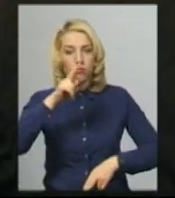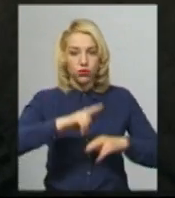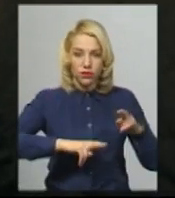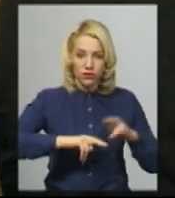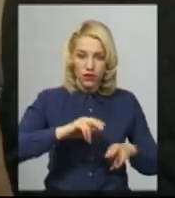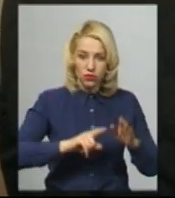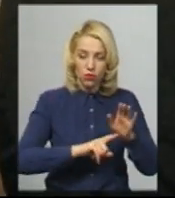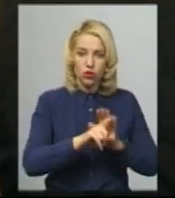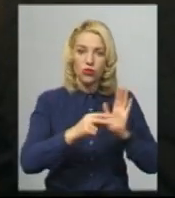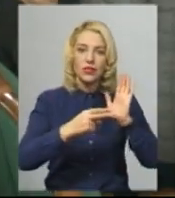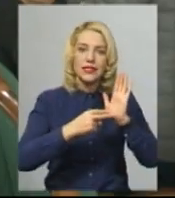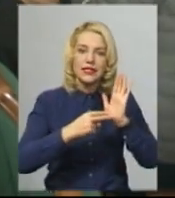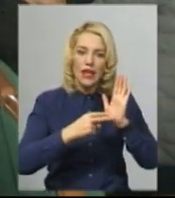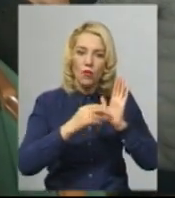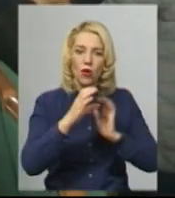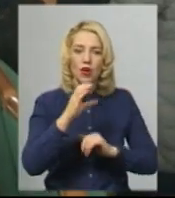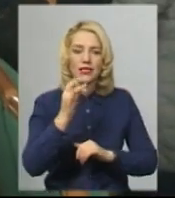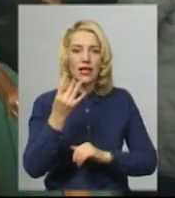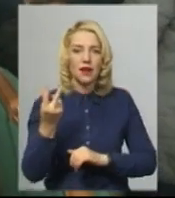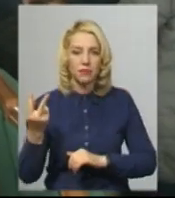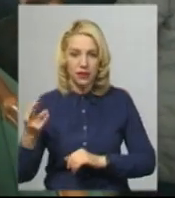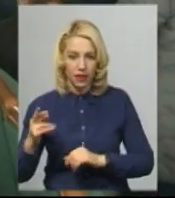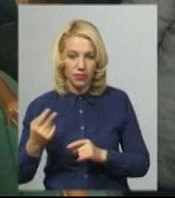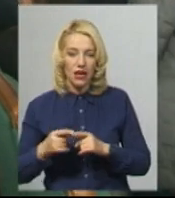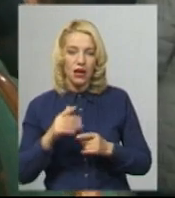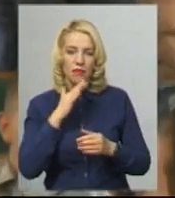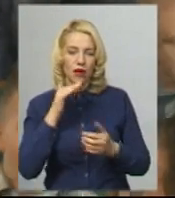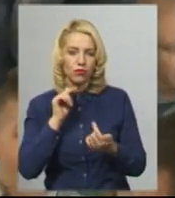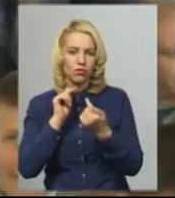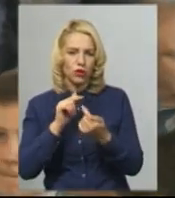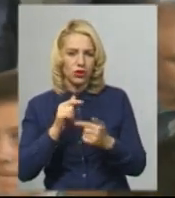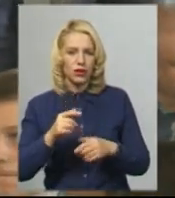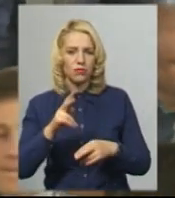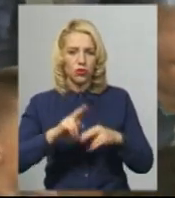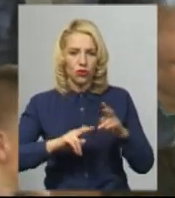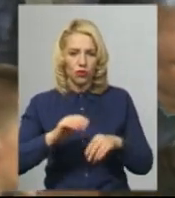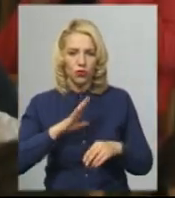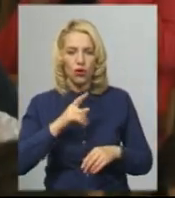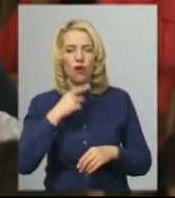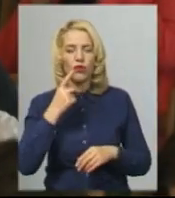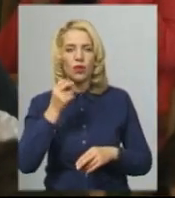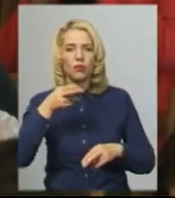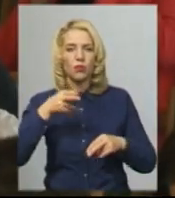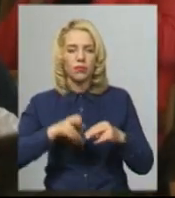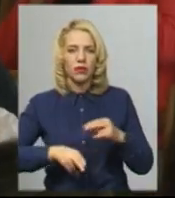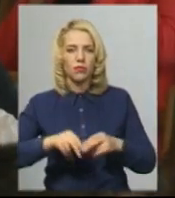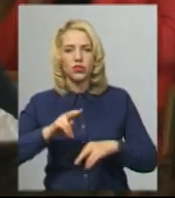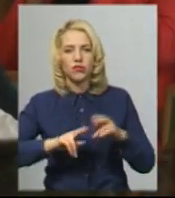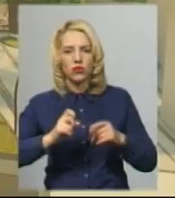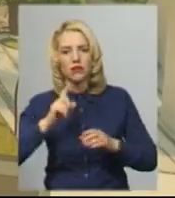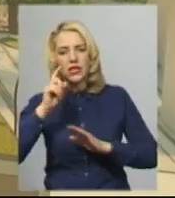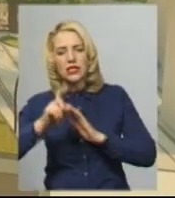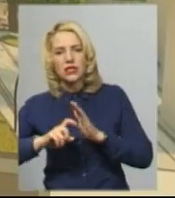ініціативи активістів, які проти зведення підземної новобудови. На громадських слуханнях говорили про припинення будівництва, з'ясовували, хто